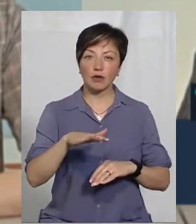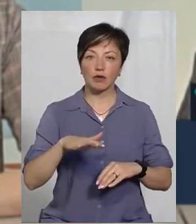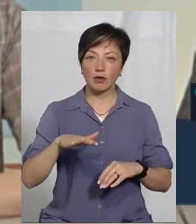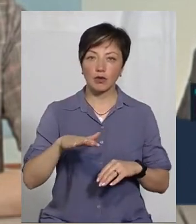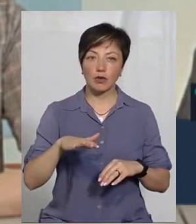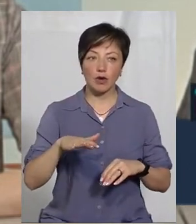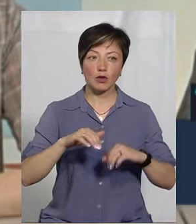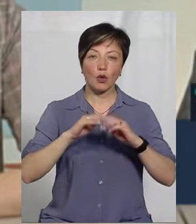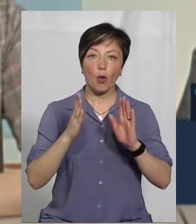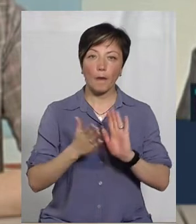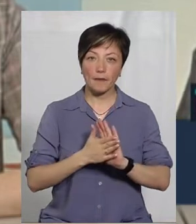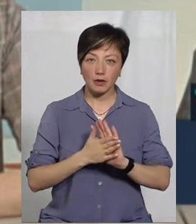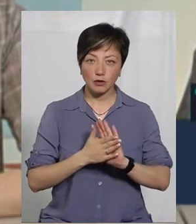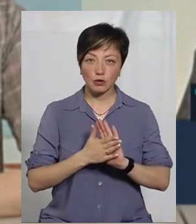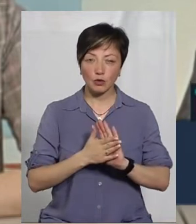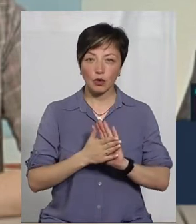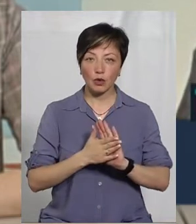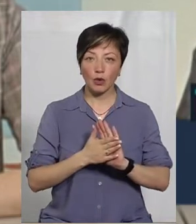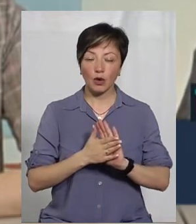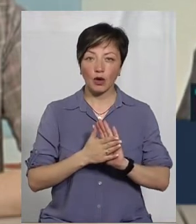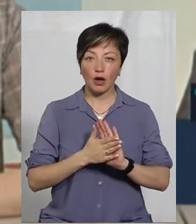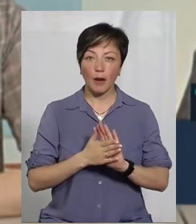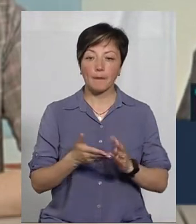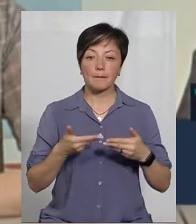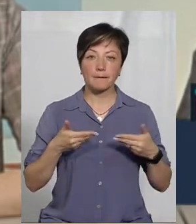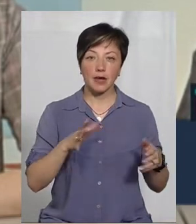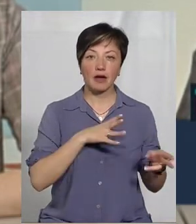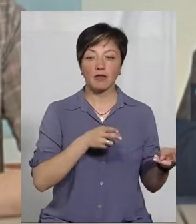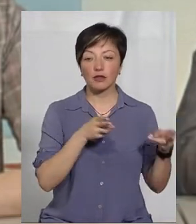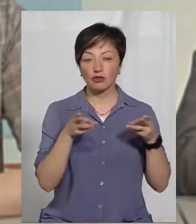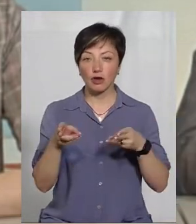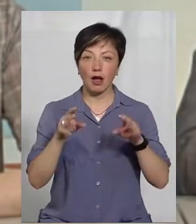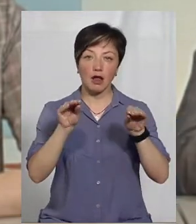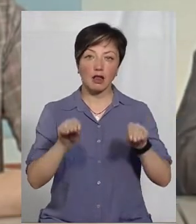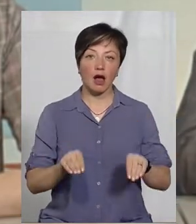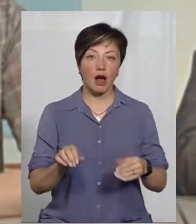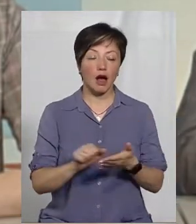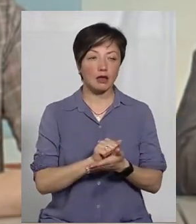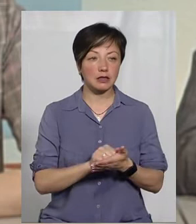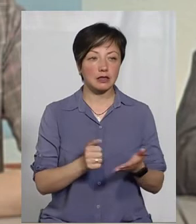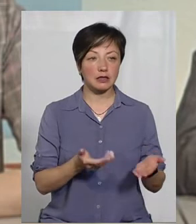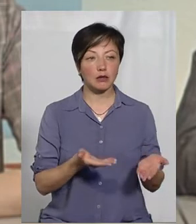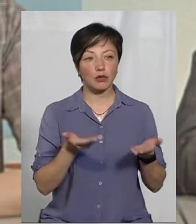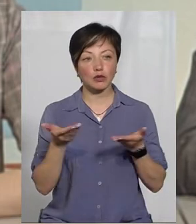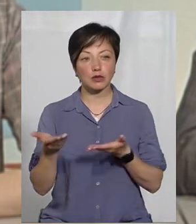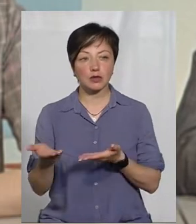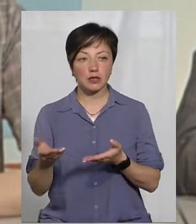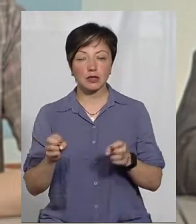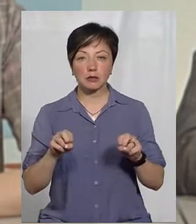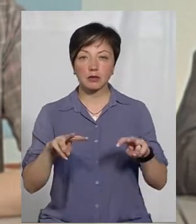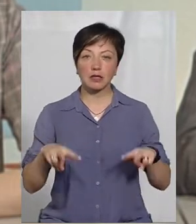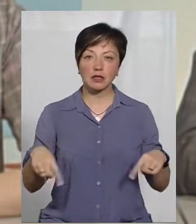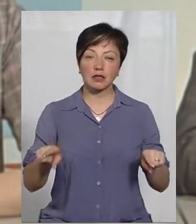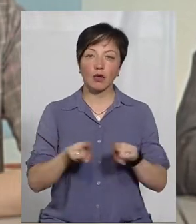з комплексу, садиби там. Ми виїжджали, складали акти. Запросили спеціалістів